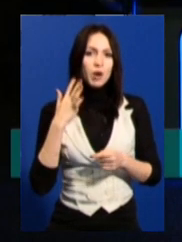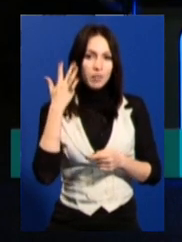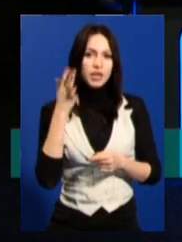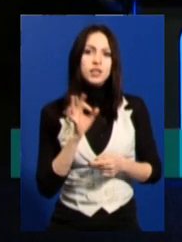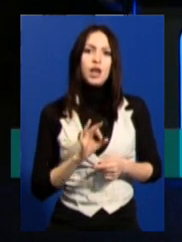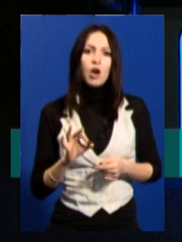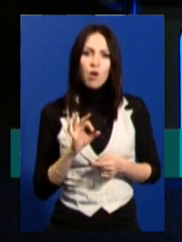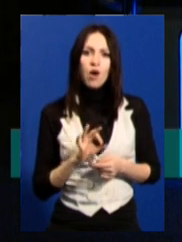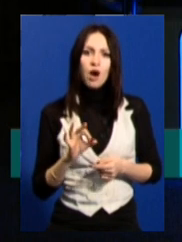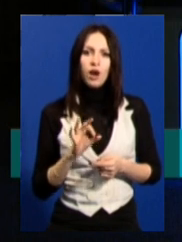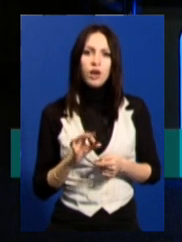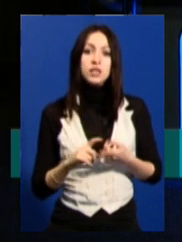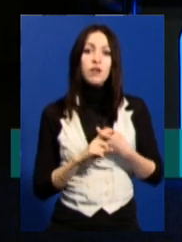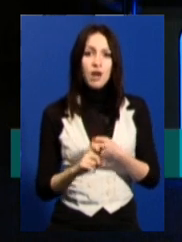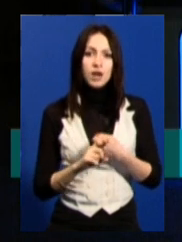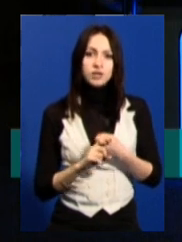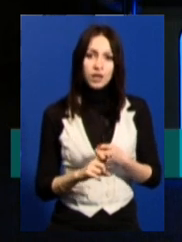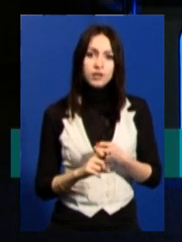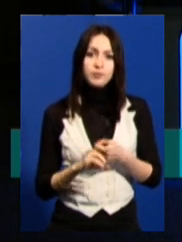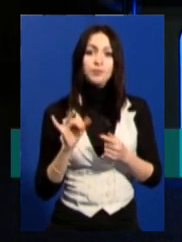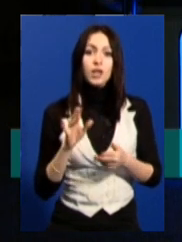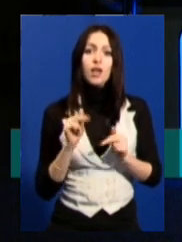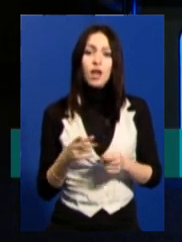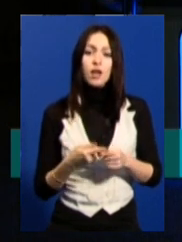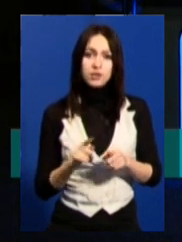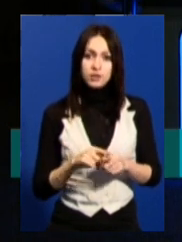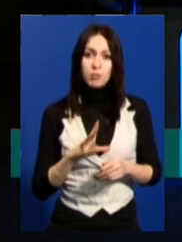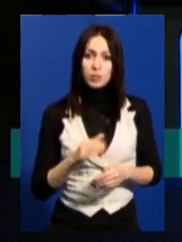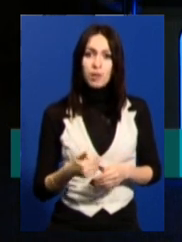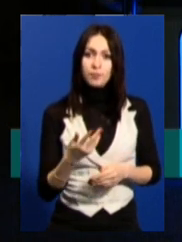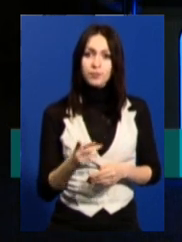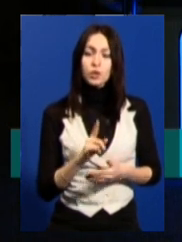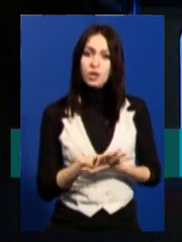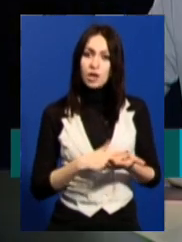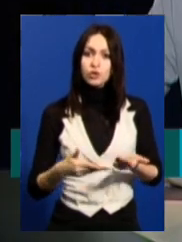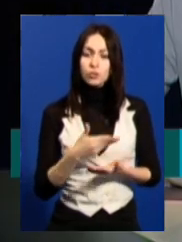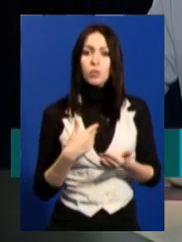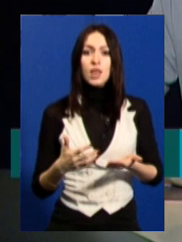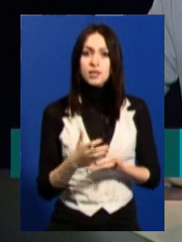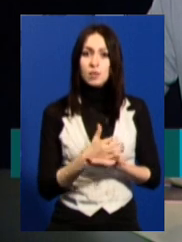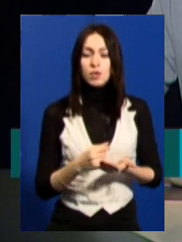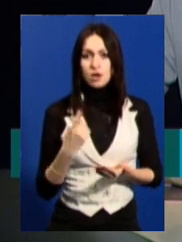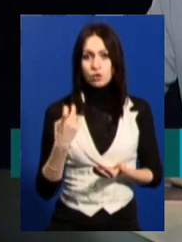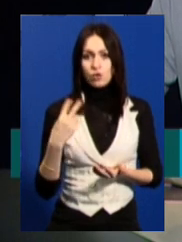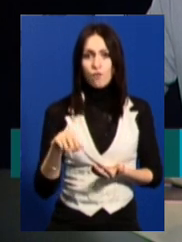зв'язки і як це будувалось. Тому що далі ми назбирали 120 тисяч.